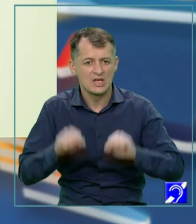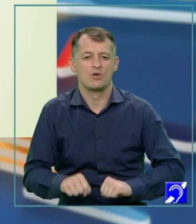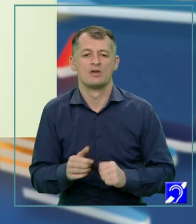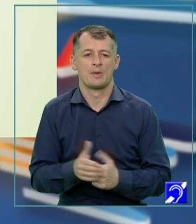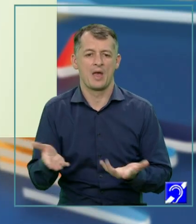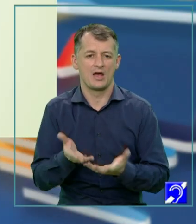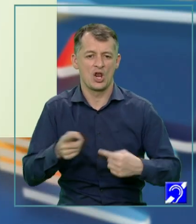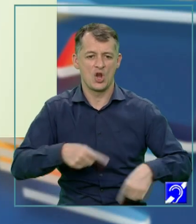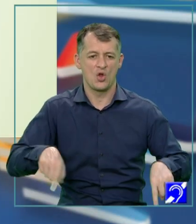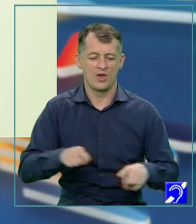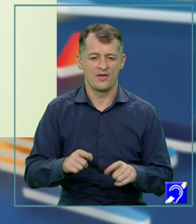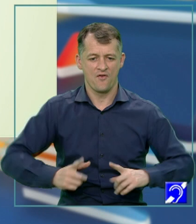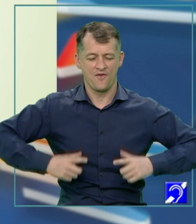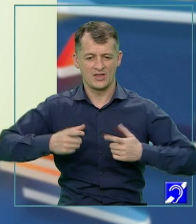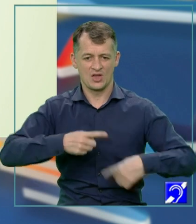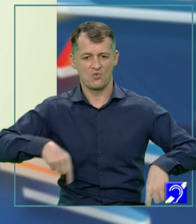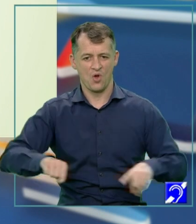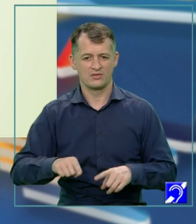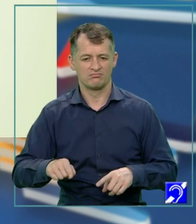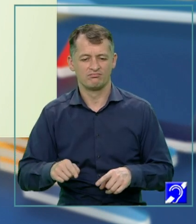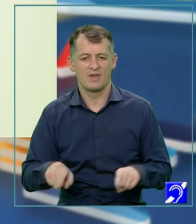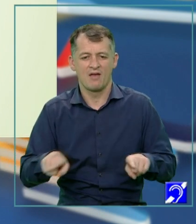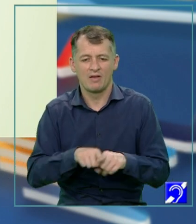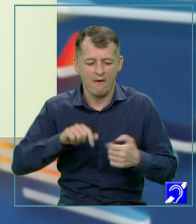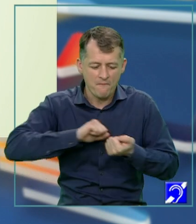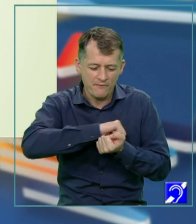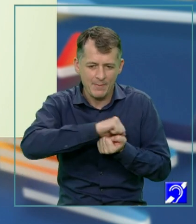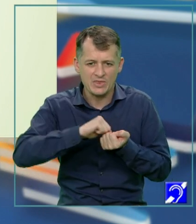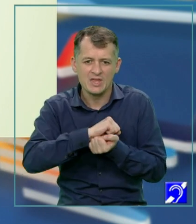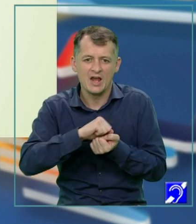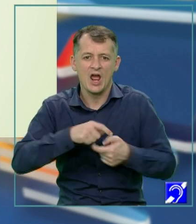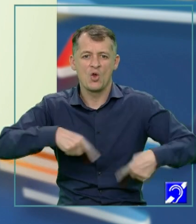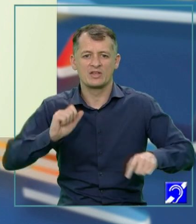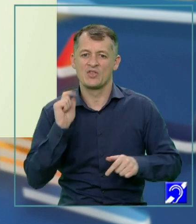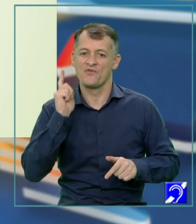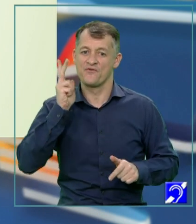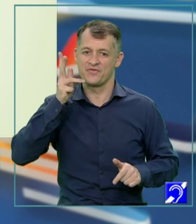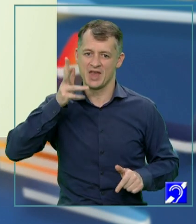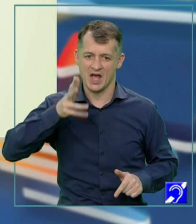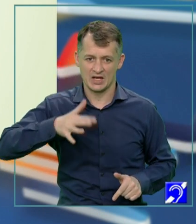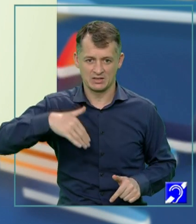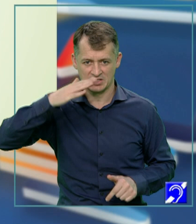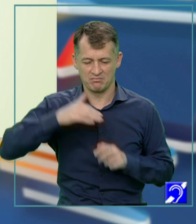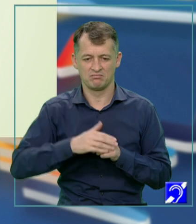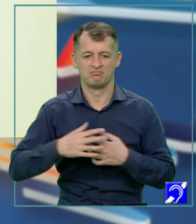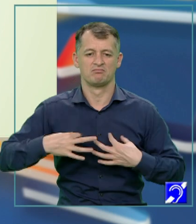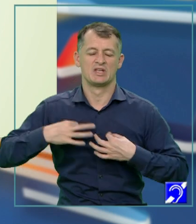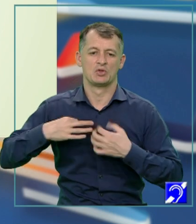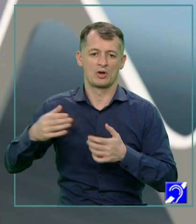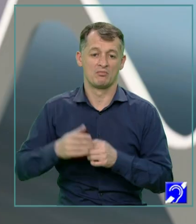în viața noastră, în agitația vieții noastre cotidiene, le ignorăm